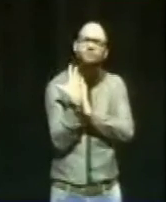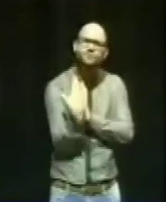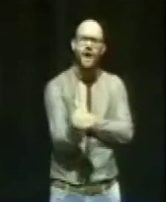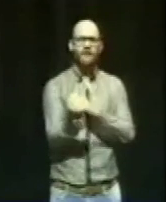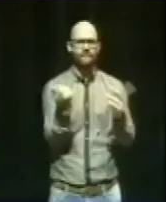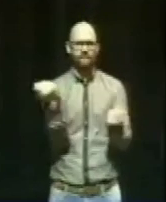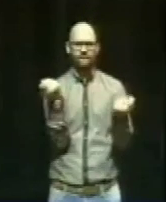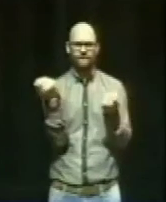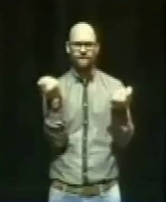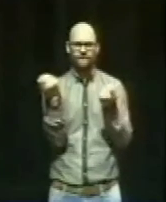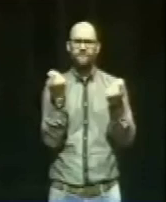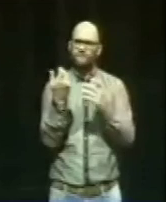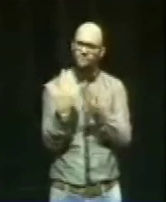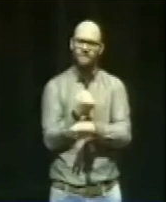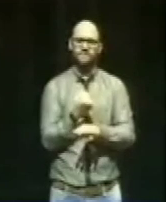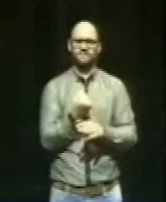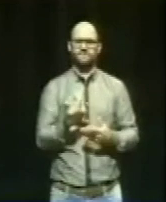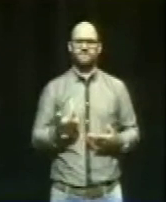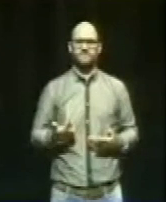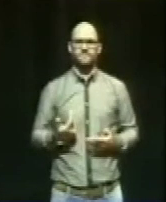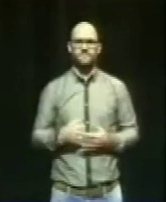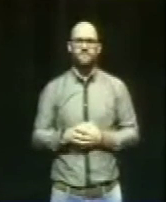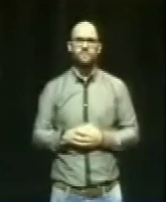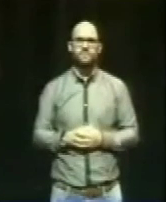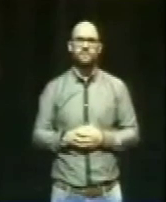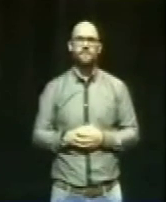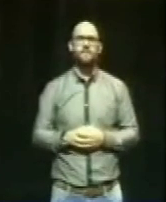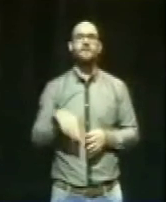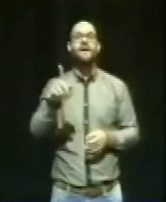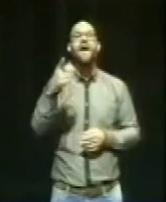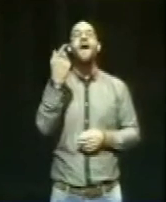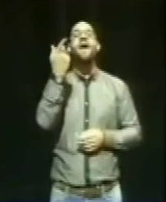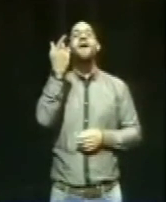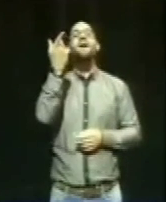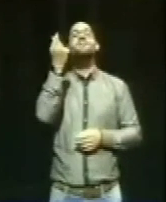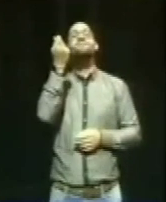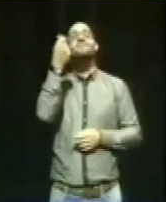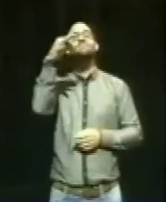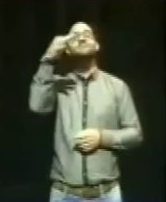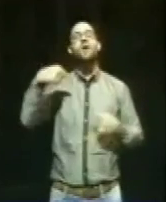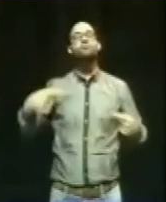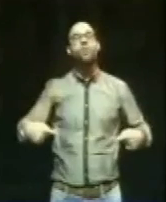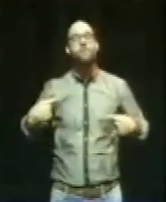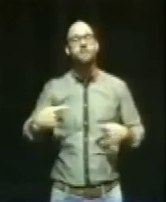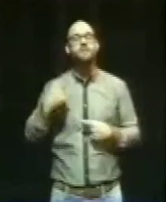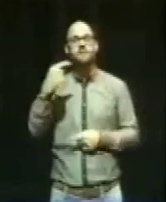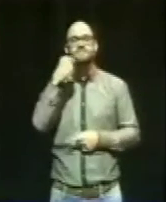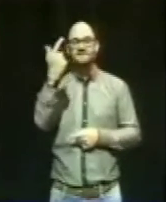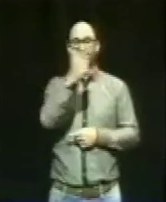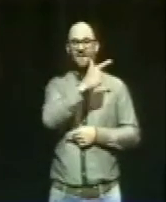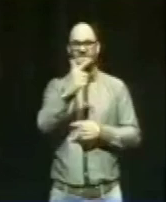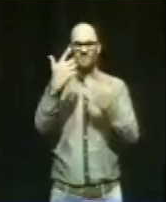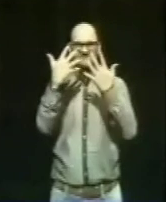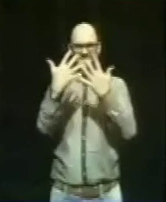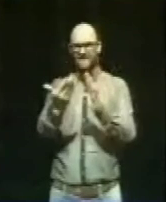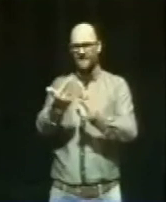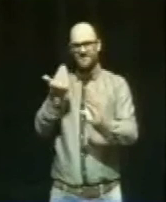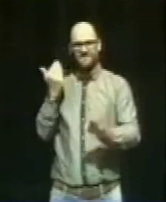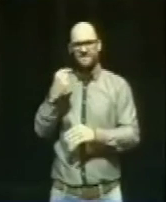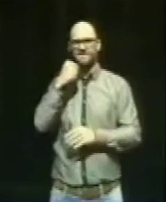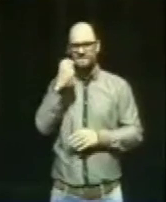dass wir bereits seit 2010, laut Finanzminister Schäuble, jährlich einen ausreichend hohen Betrag an